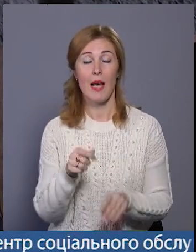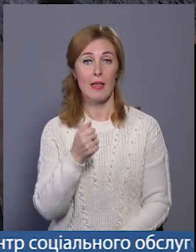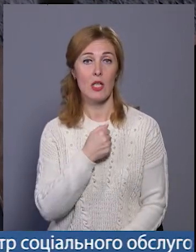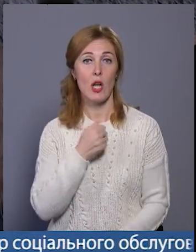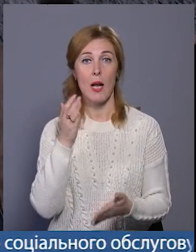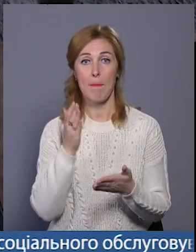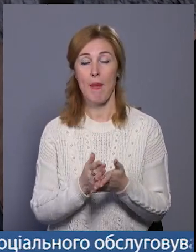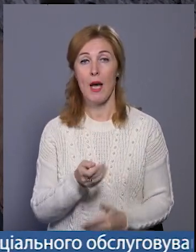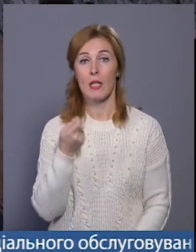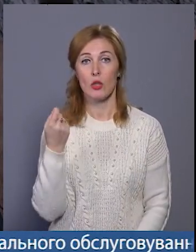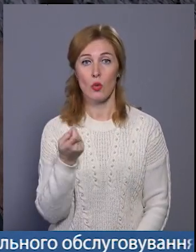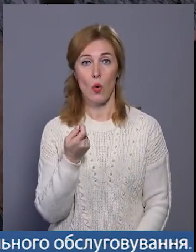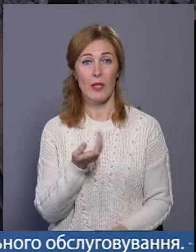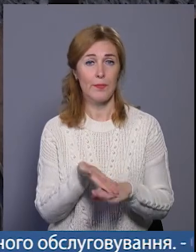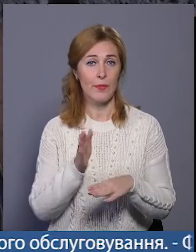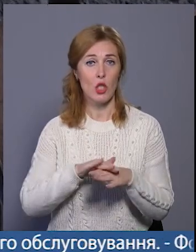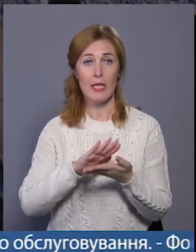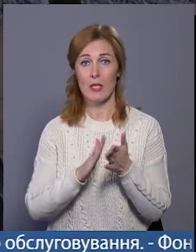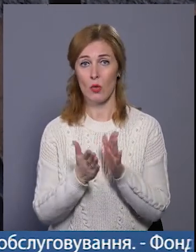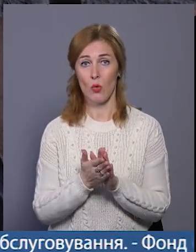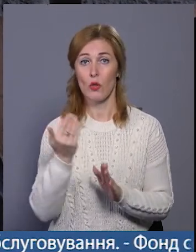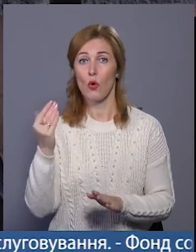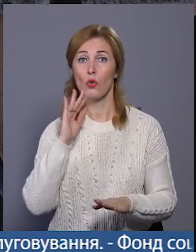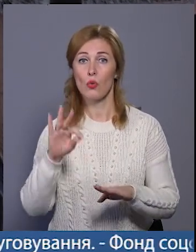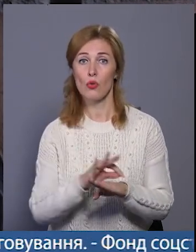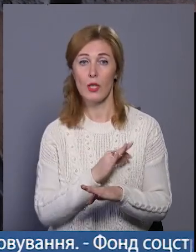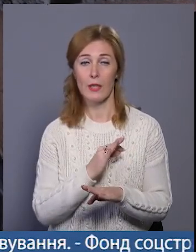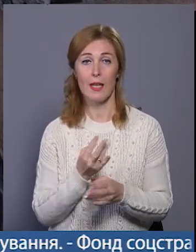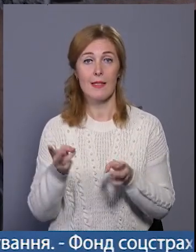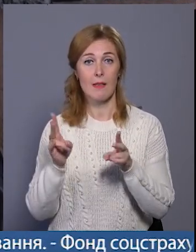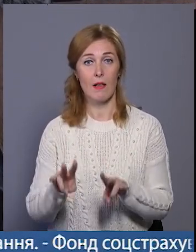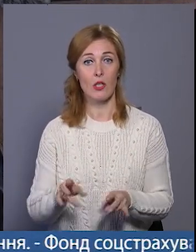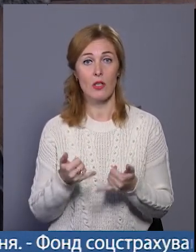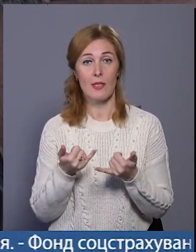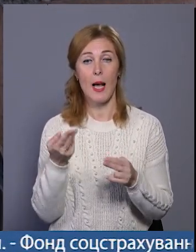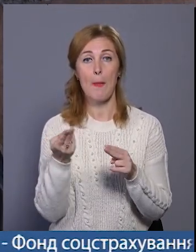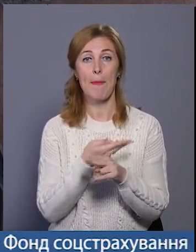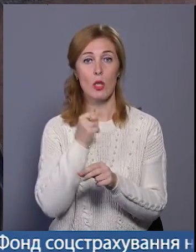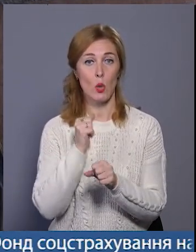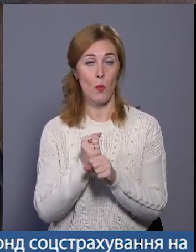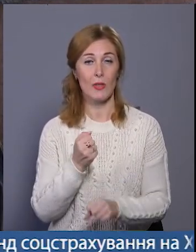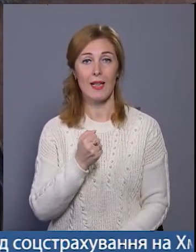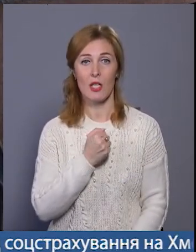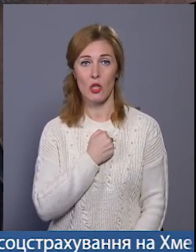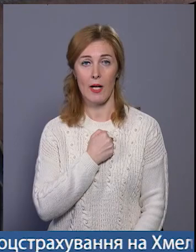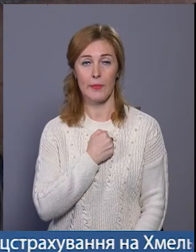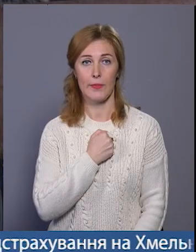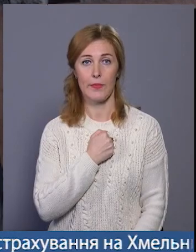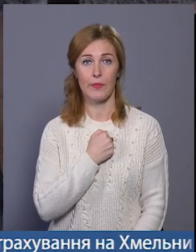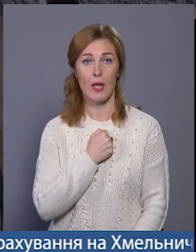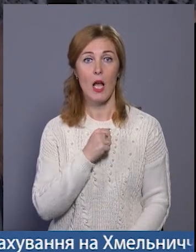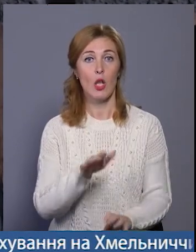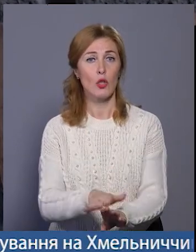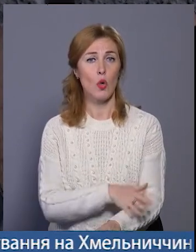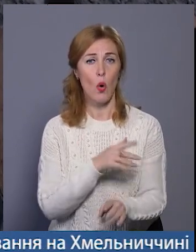трохи скрутне зараз становище. Дружина Світлана залишилась зараз без роботи, на жаль. Довгий